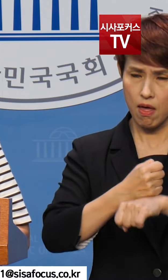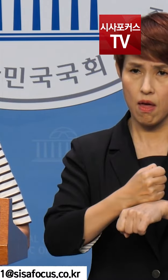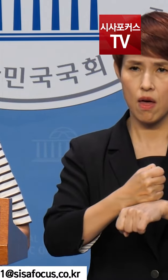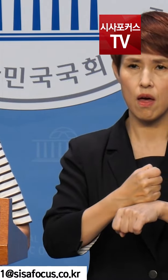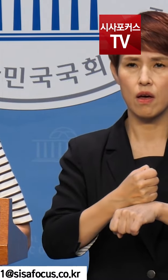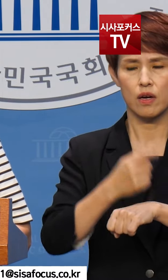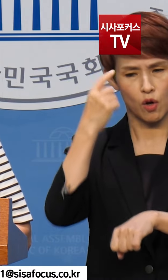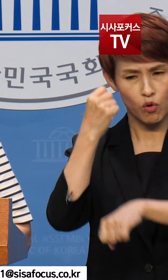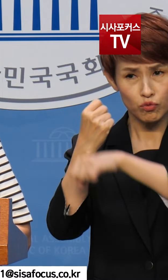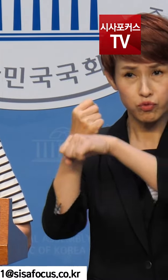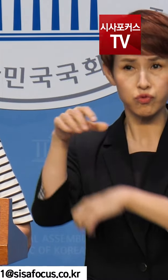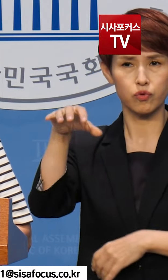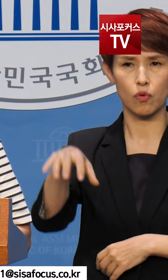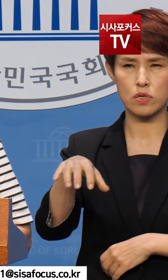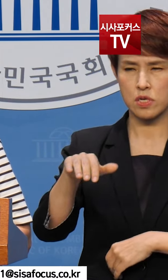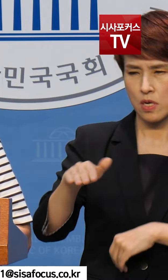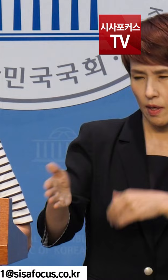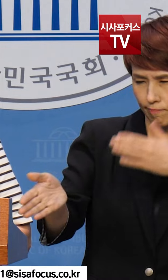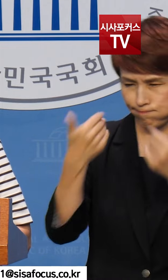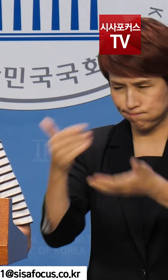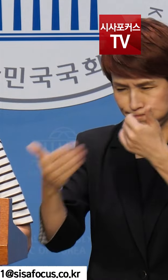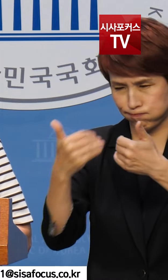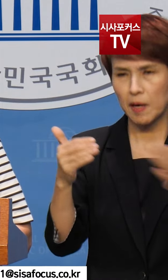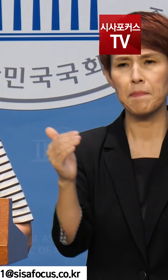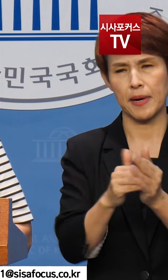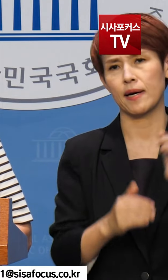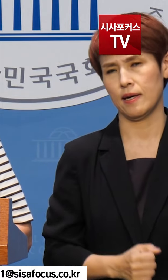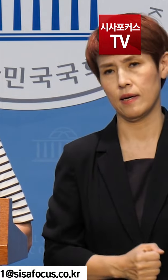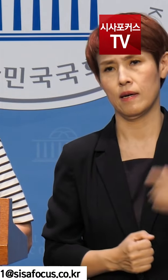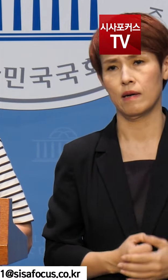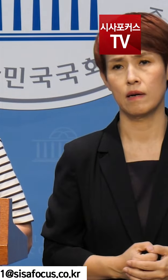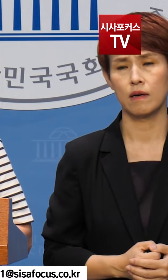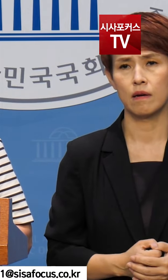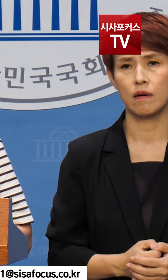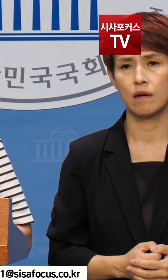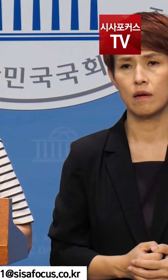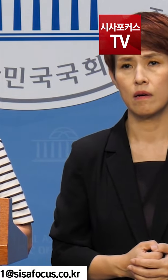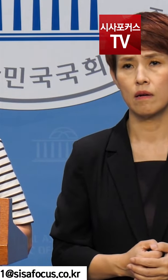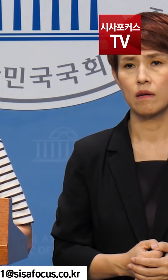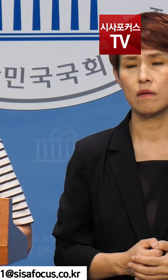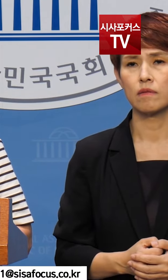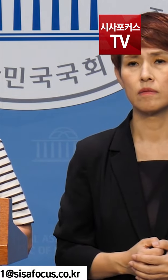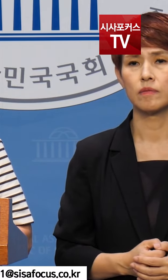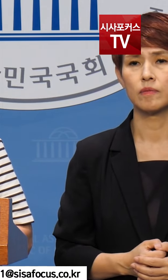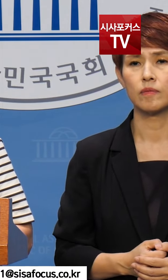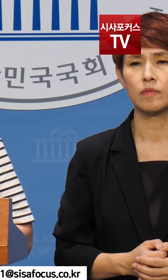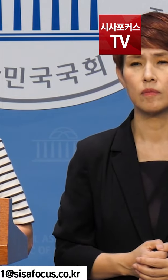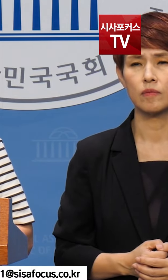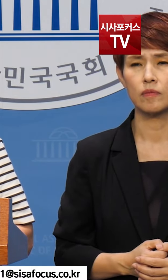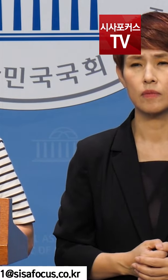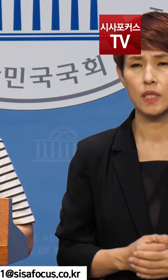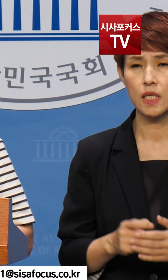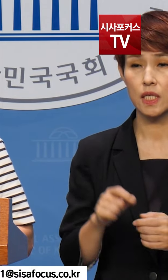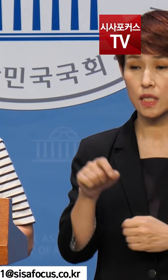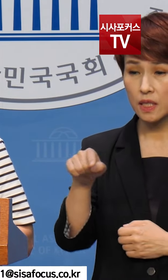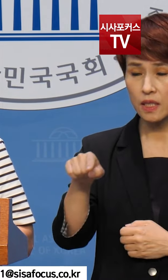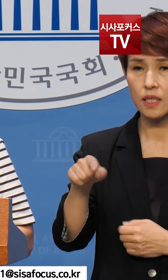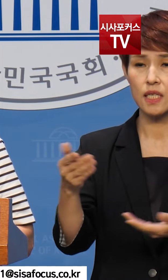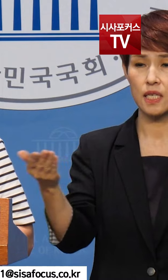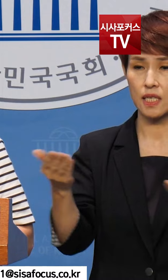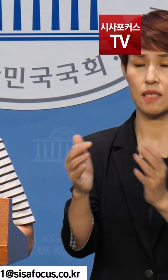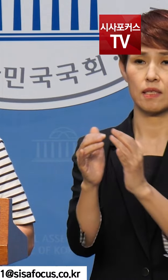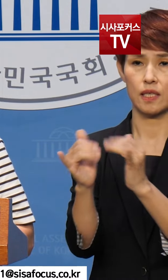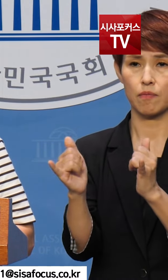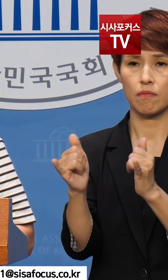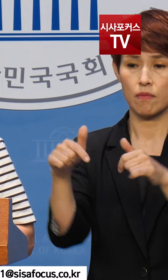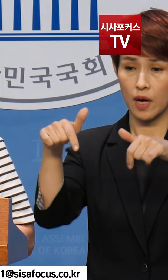항우연을 쥐잡듯이 뒤졌습니다. 그리고서 4월 1일 과기노조 항우연지부 전현직 임원 및